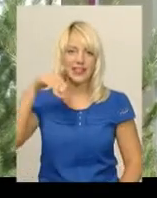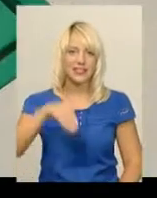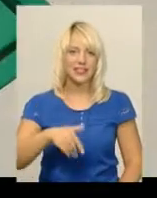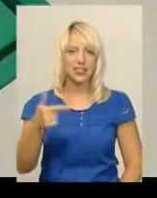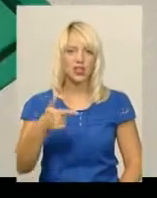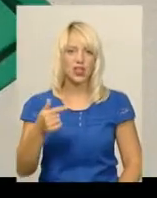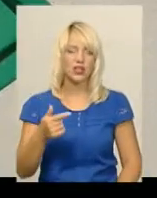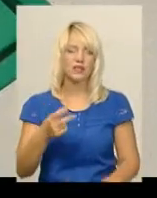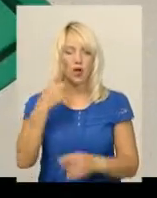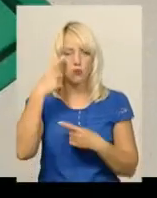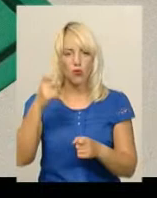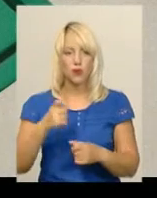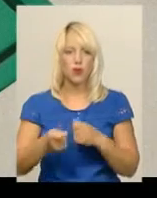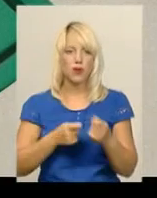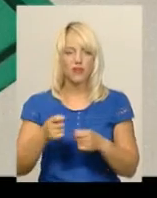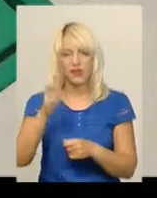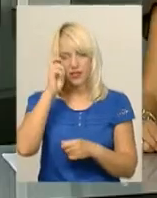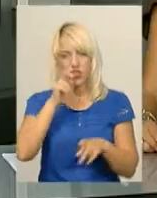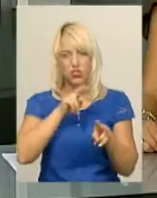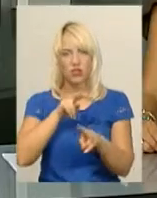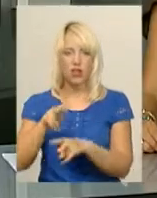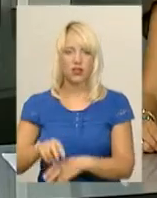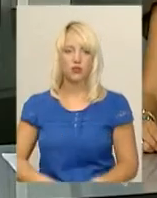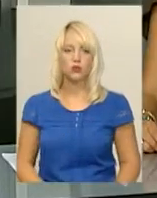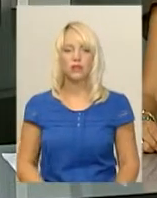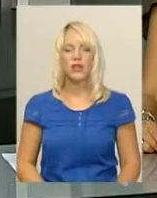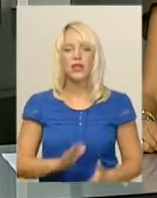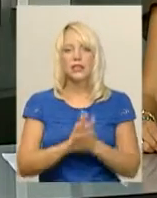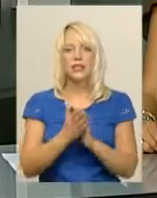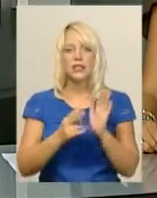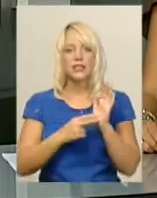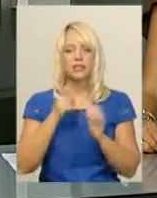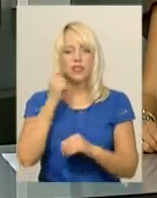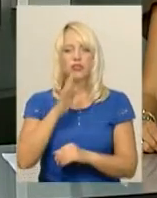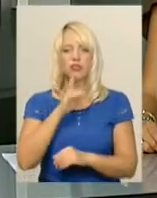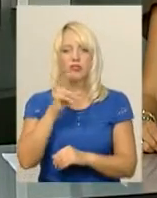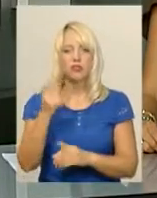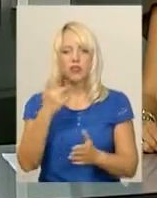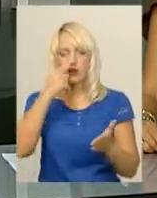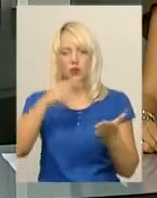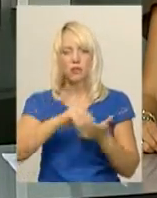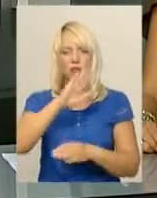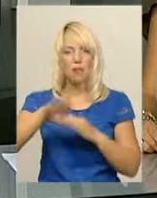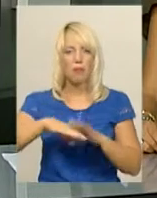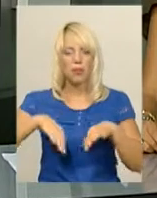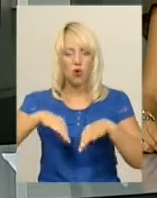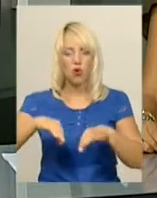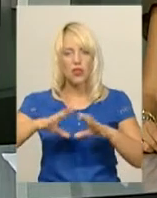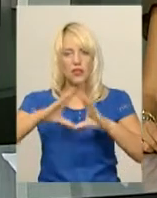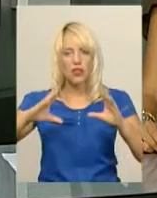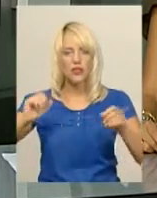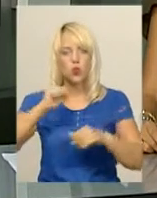повідомляють в управлінні Держнагляду. Стан 7-річної дівчинки, котра потрапила під колеса легковика у